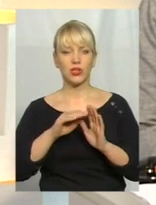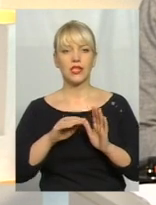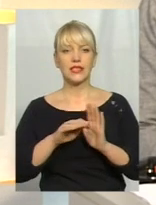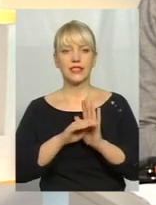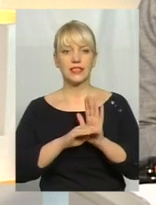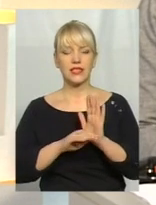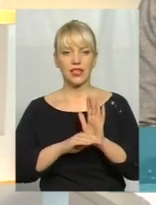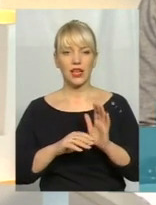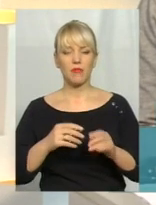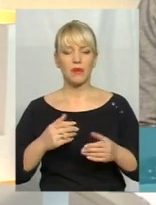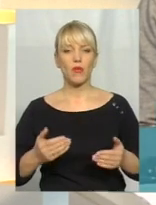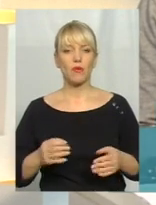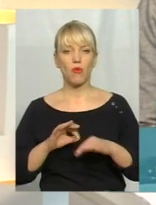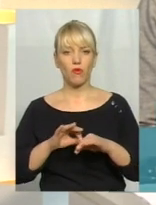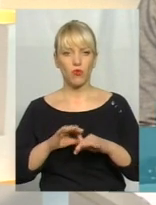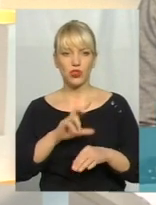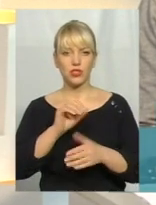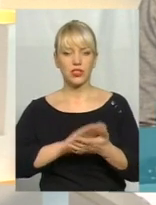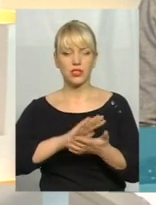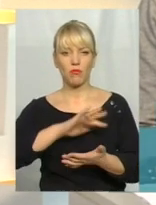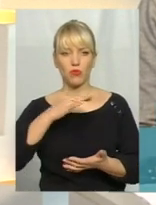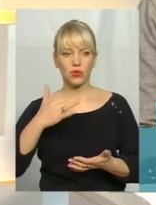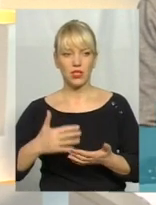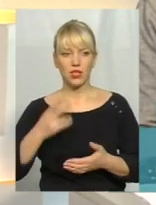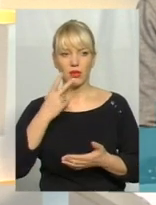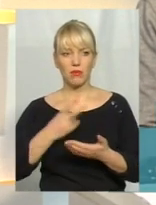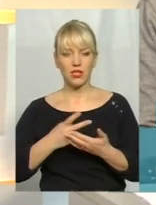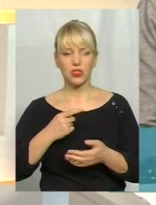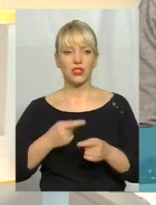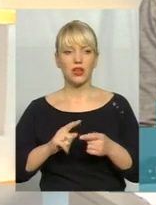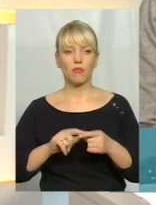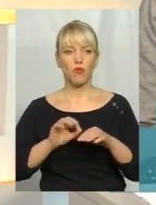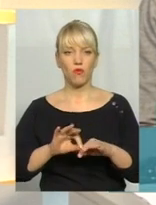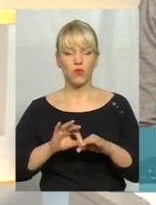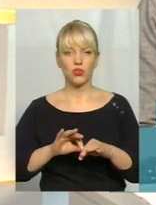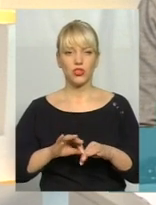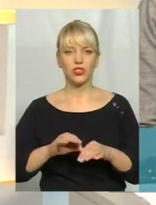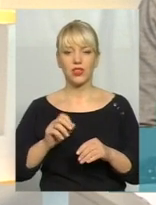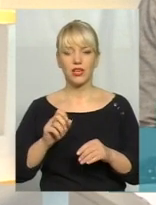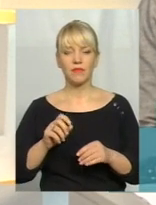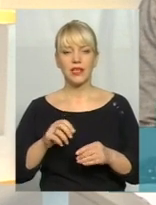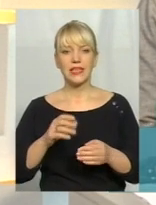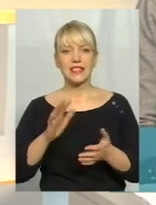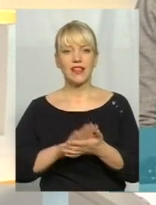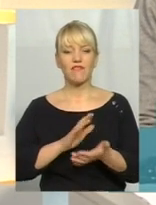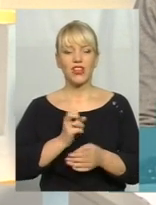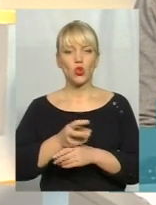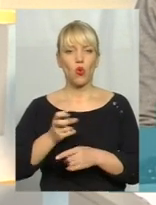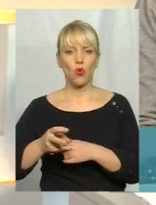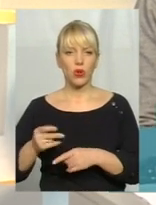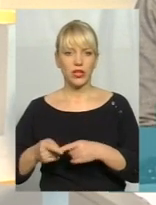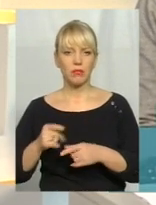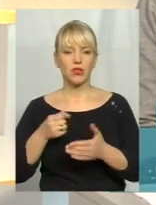відходами у місті, та визначає основні напрямки руху та бачення повадження з побутовими відходами до 2019 року. Отож, сьогодні ми